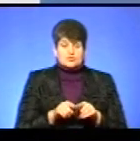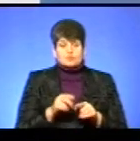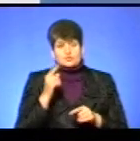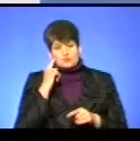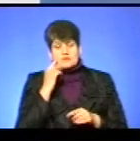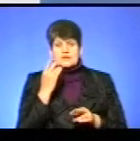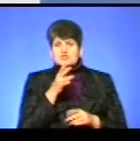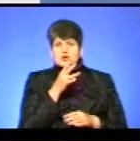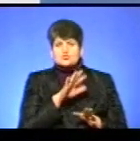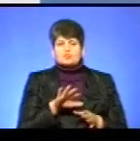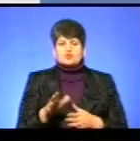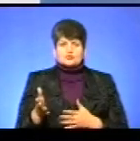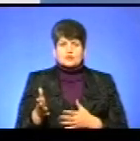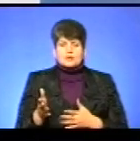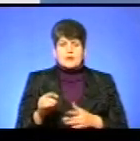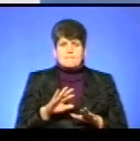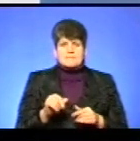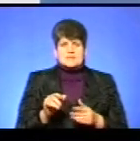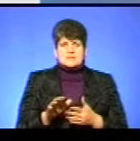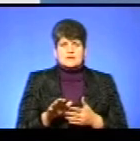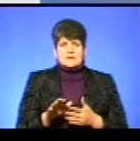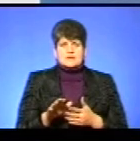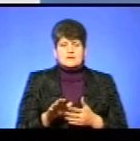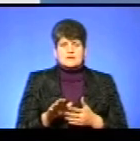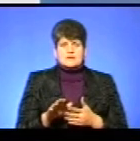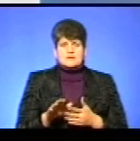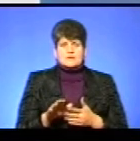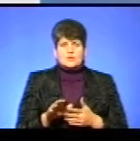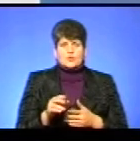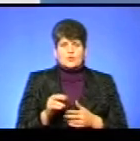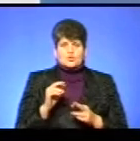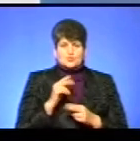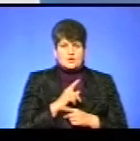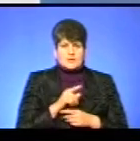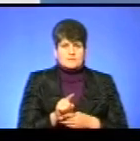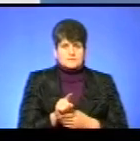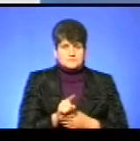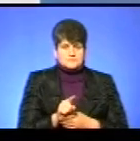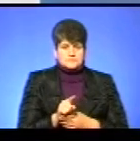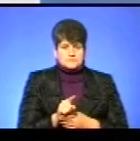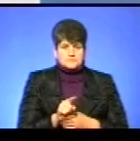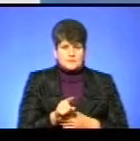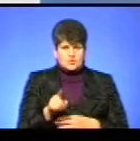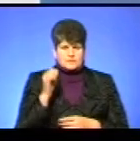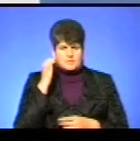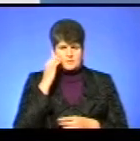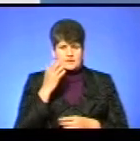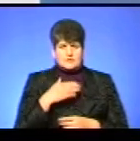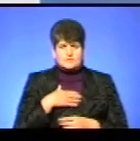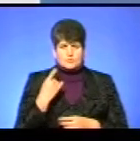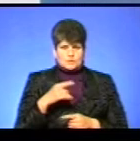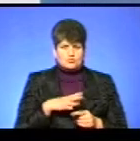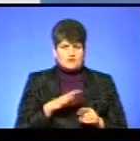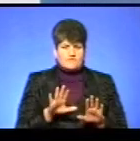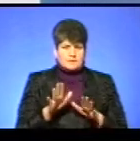скільки часу пройшло після диратизації. Питання до обох вас. Можливо, ви пам'ятаєте, щоб в нас в області траплялися подібні